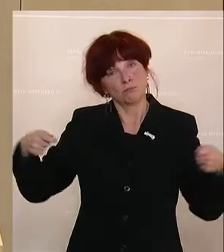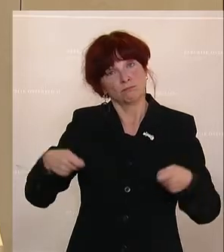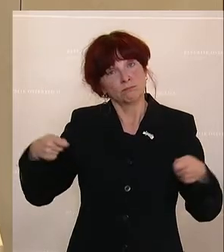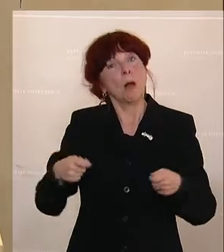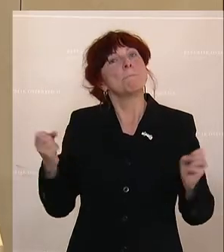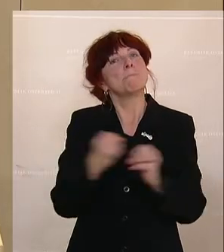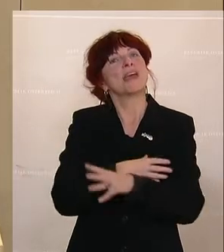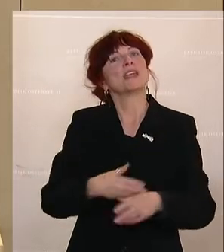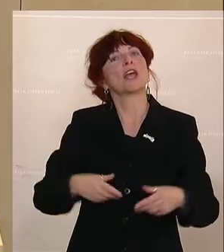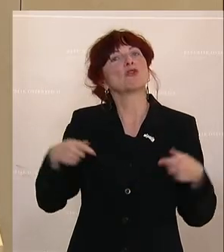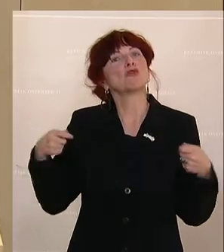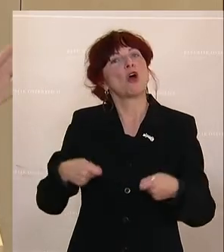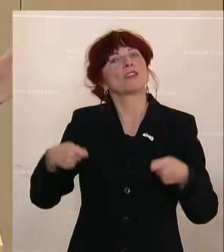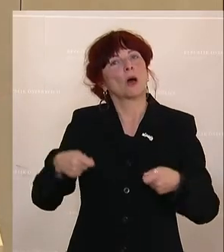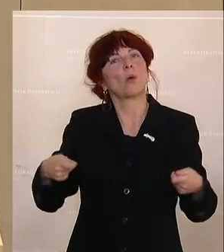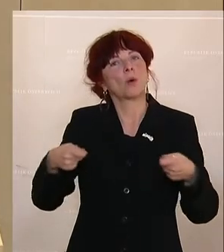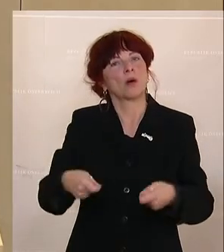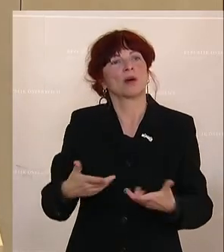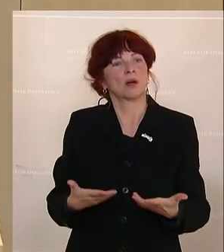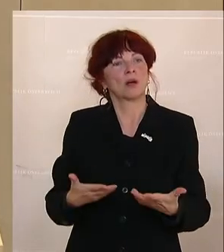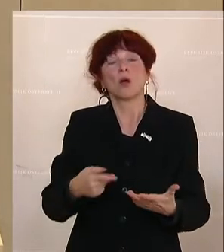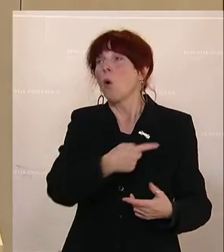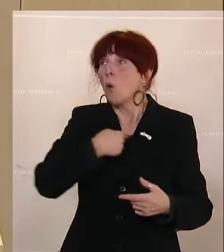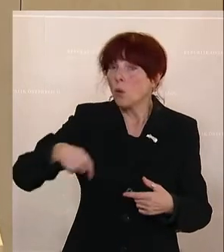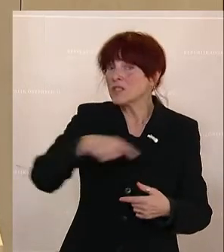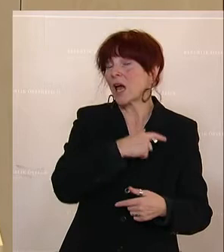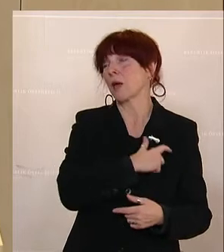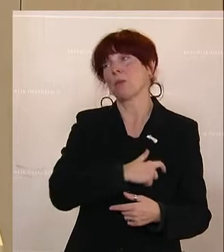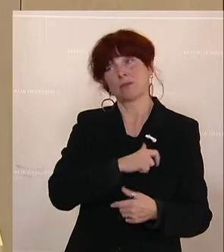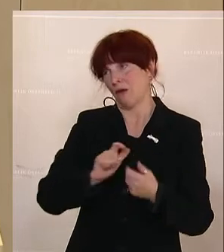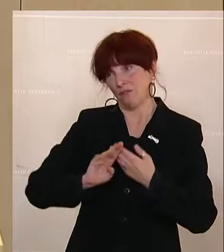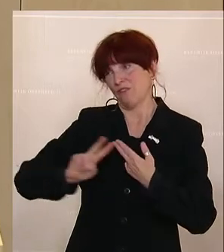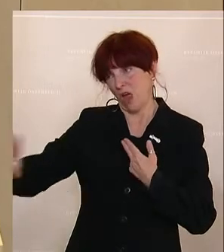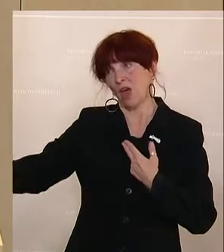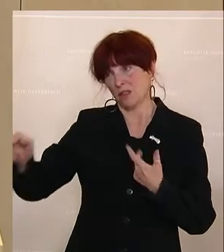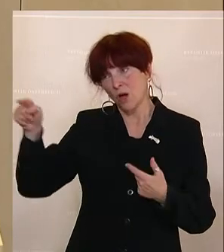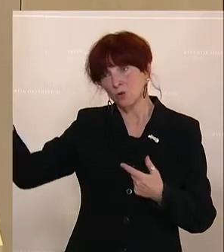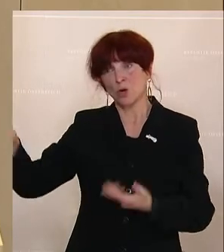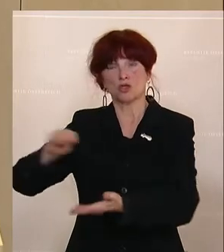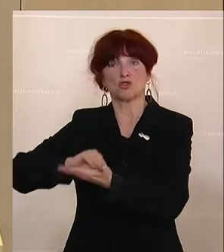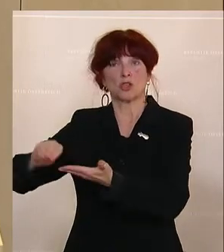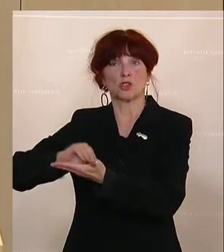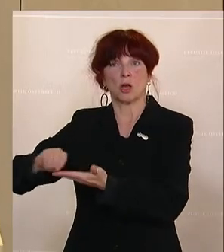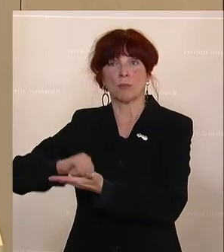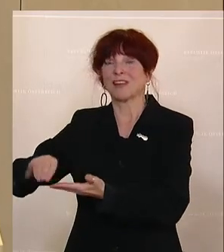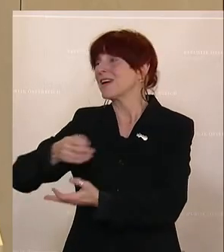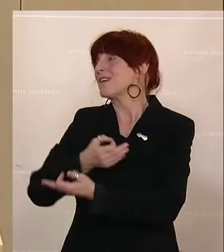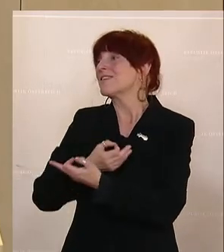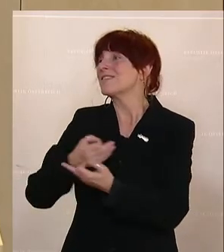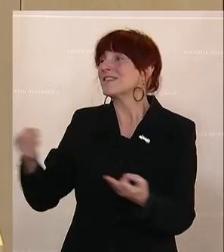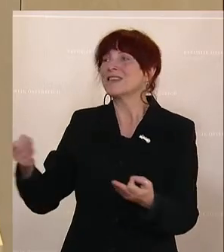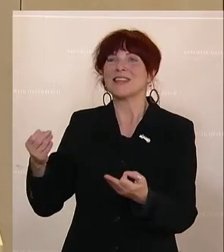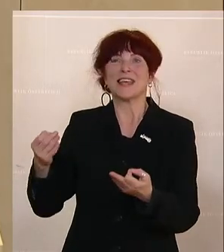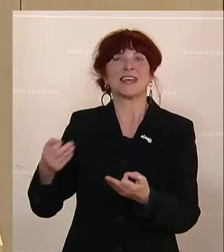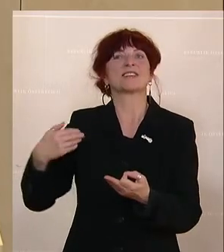Ihnen und unserer Partei denkbar entfernt steht. Da ist geschrieben, nichts ist in den letzten Wochen und Monaten